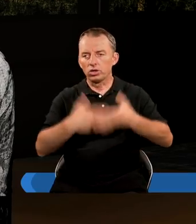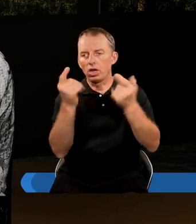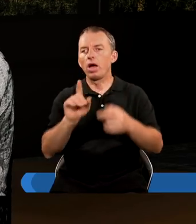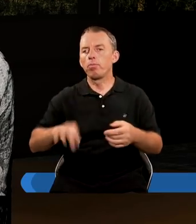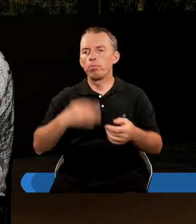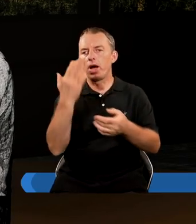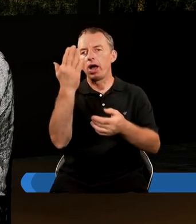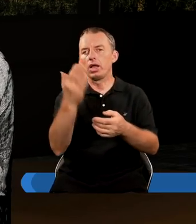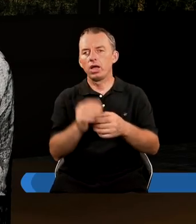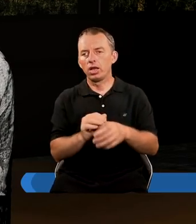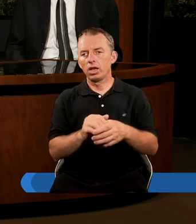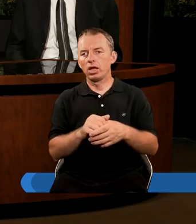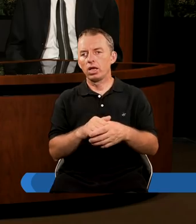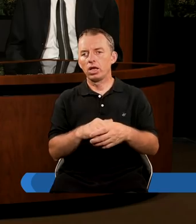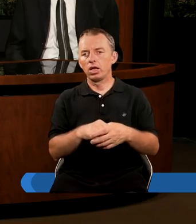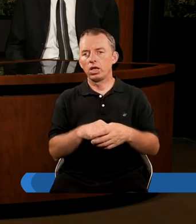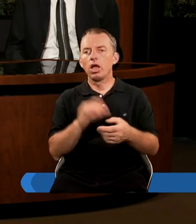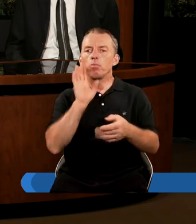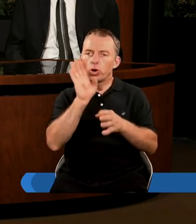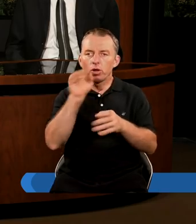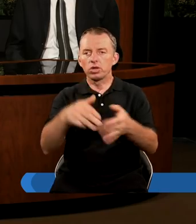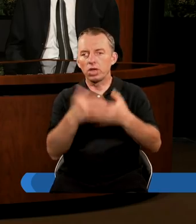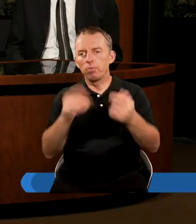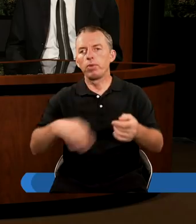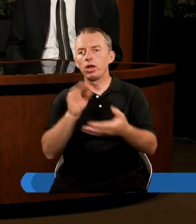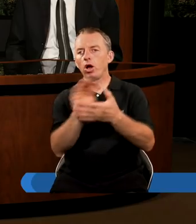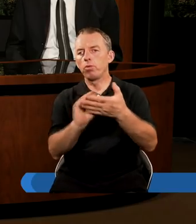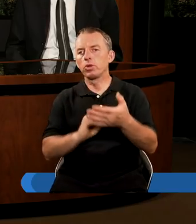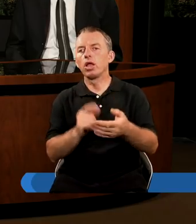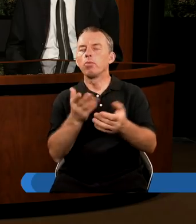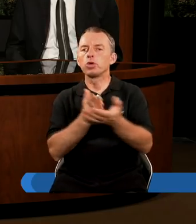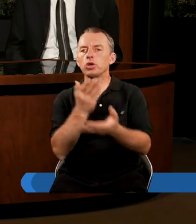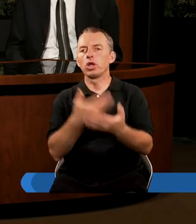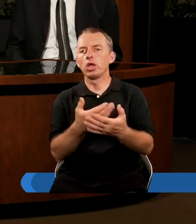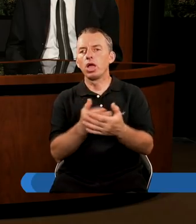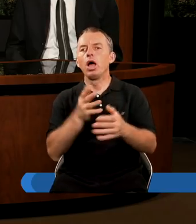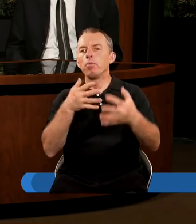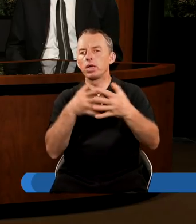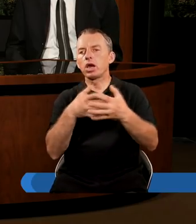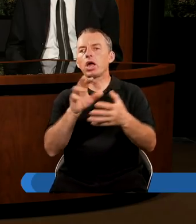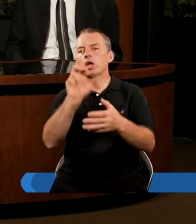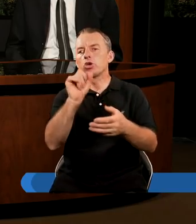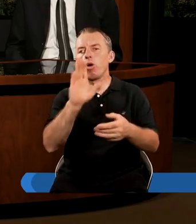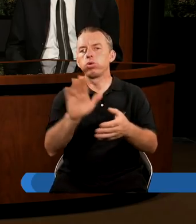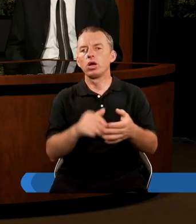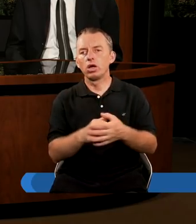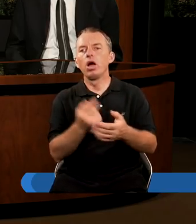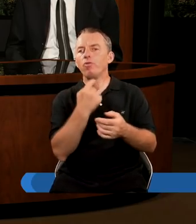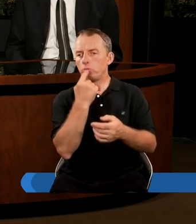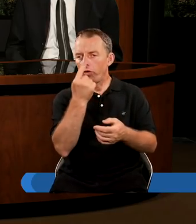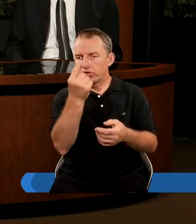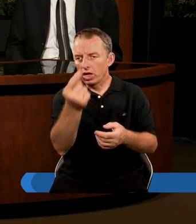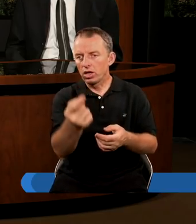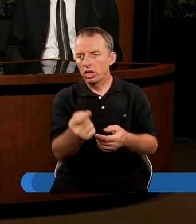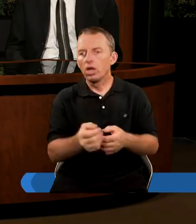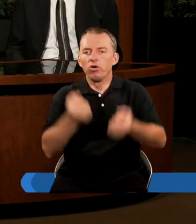Pana. Dnia. Podobnie ten dzień Pana opisywał przecież patriarcha Hiob, który powiedział